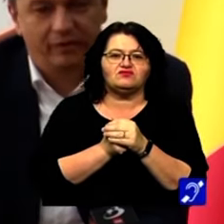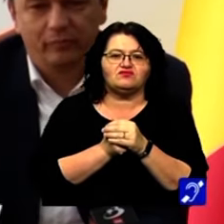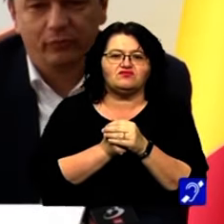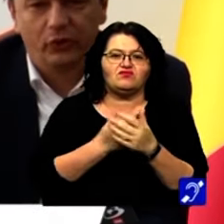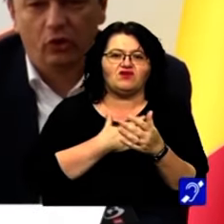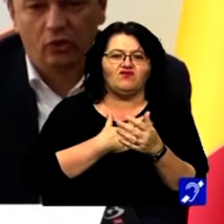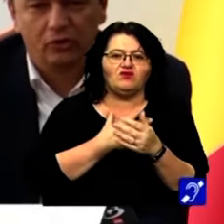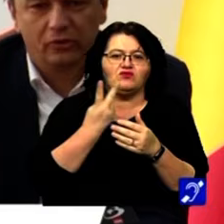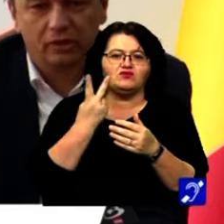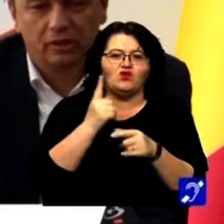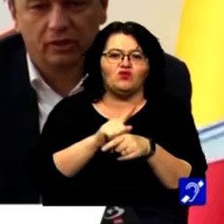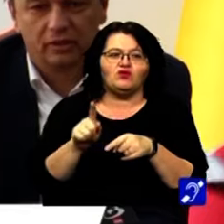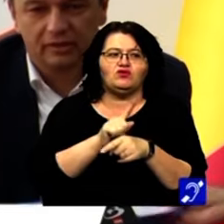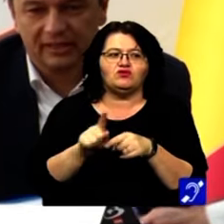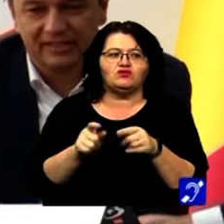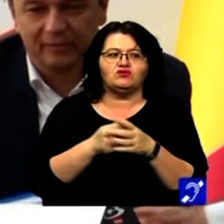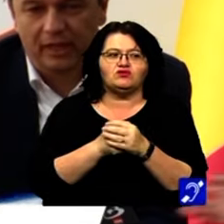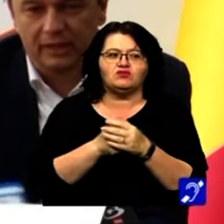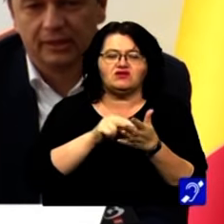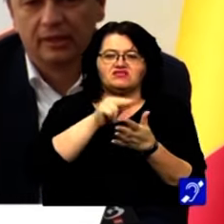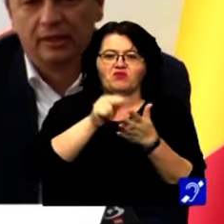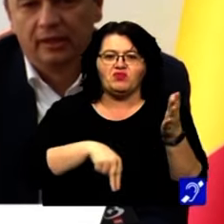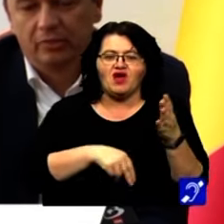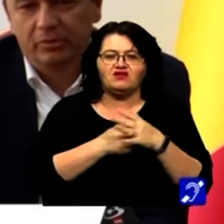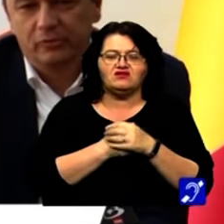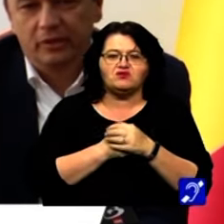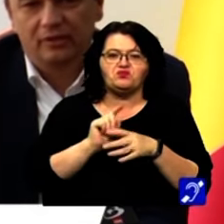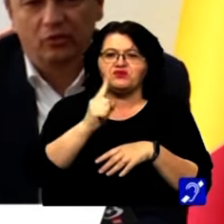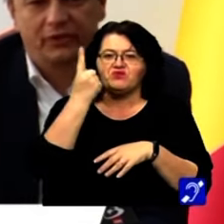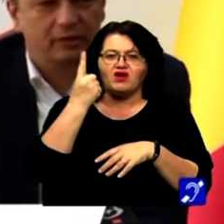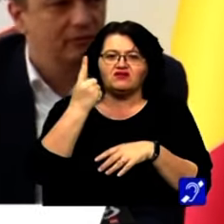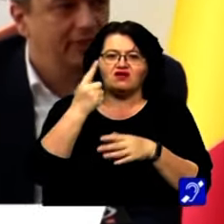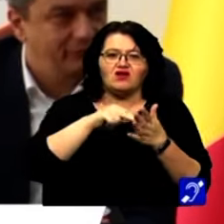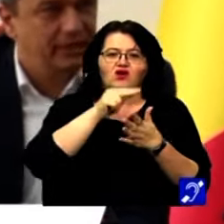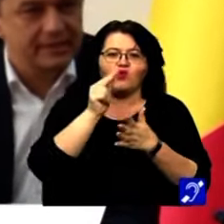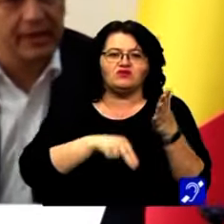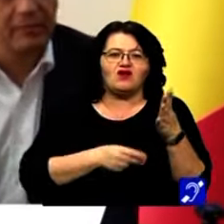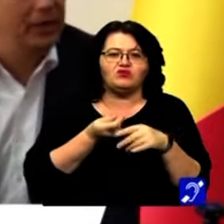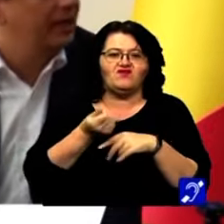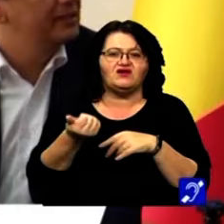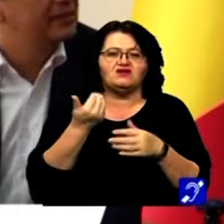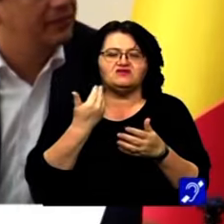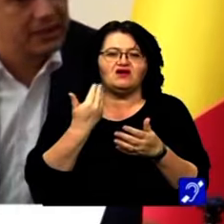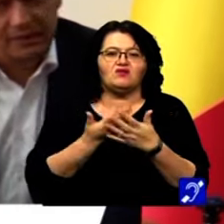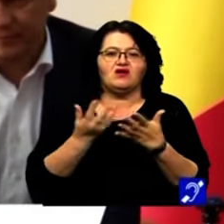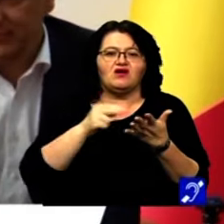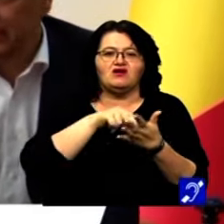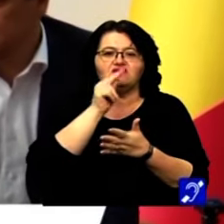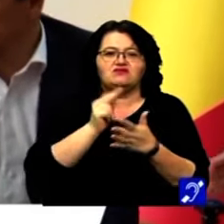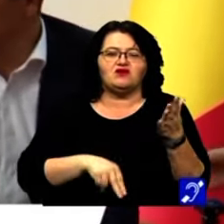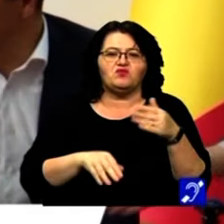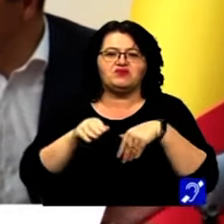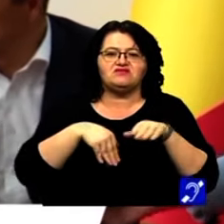Avem două lucruri de semnat. În primul rând, contractul de finanțare pe care îl semnează